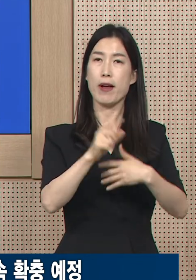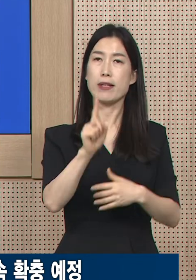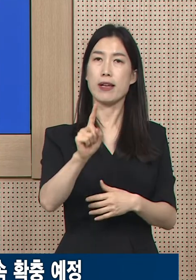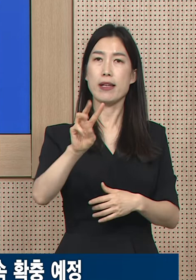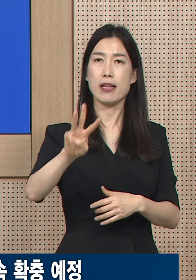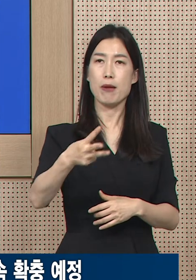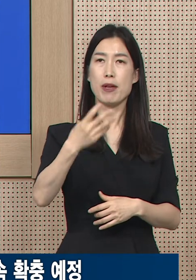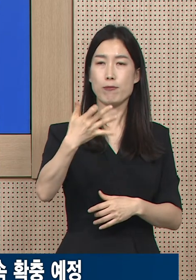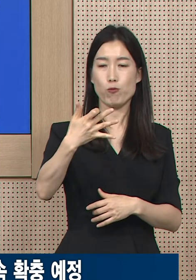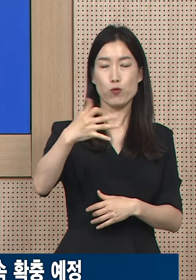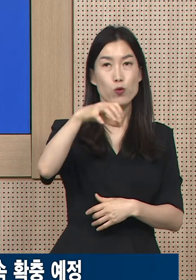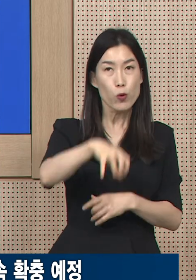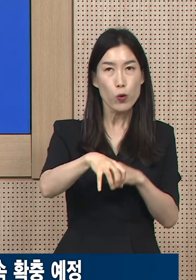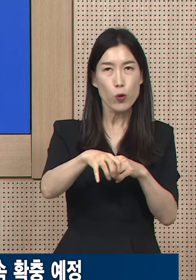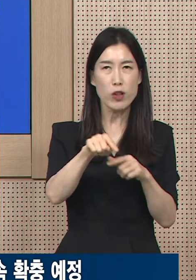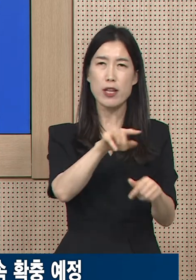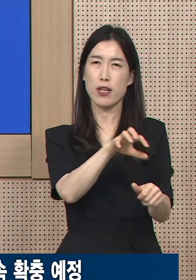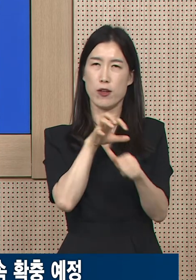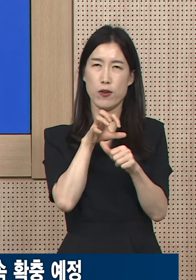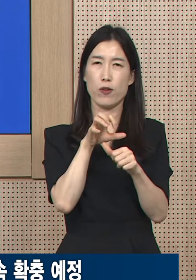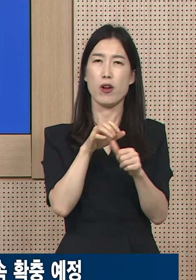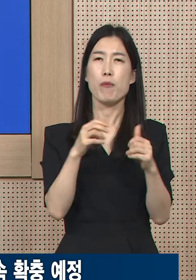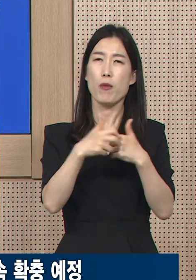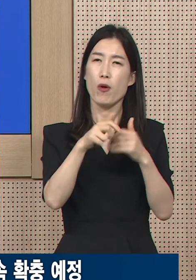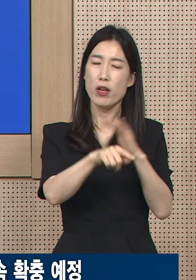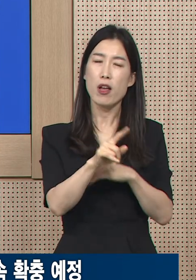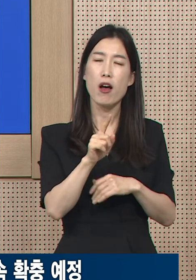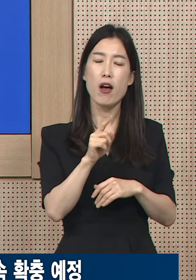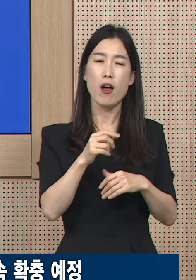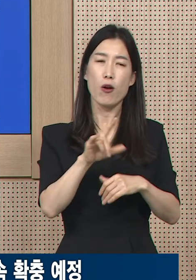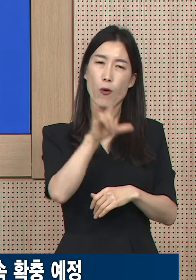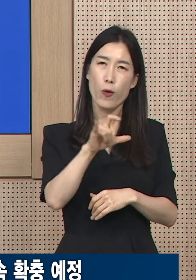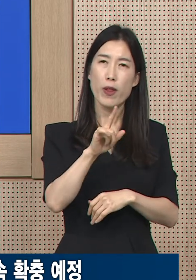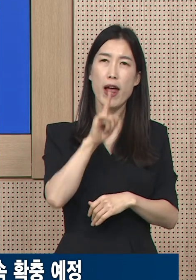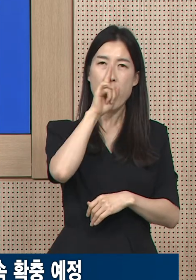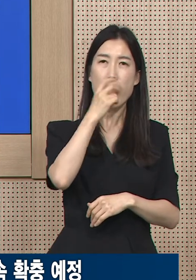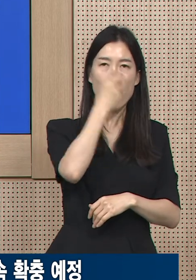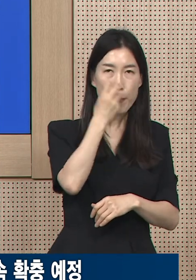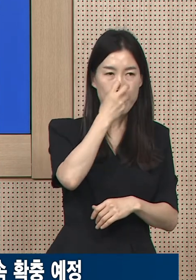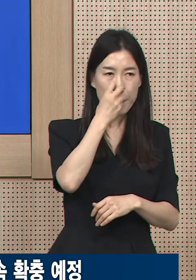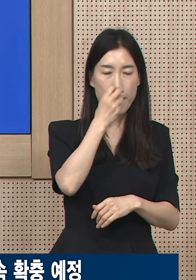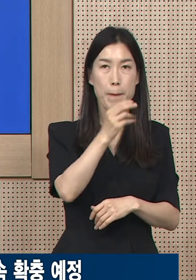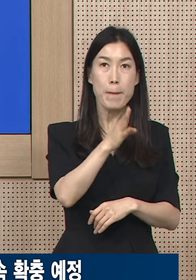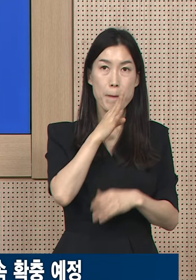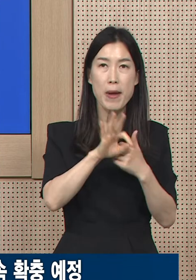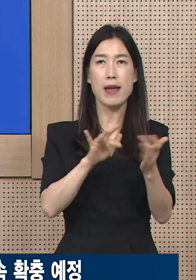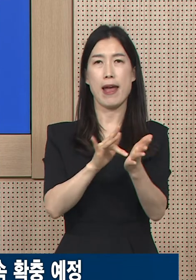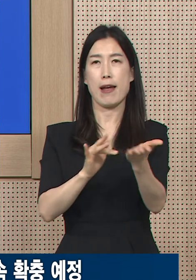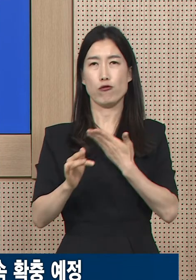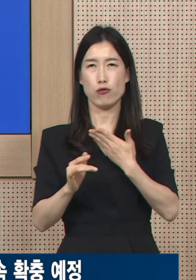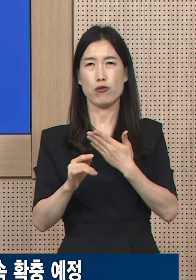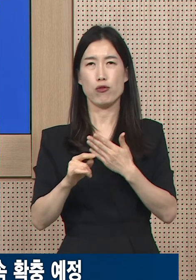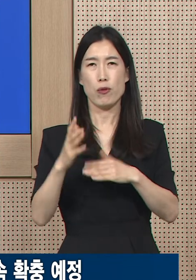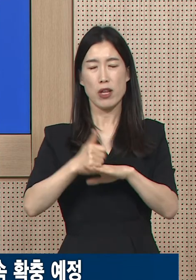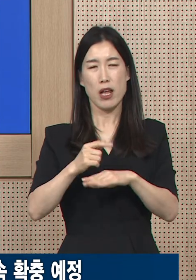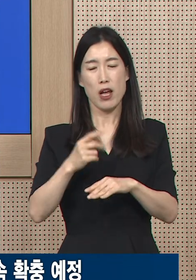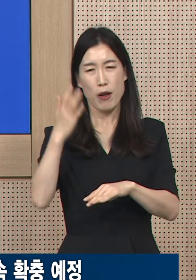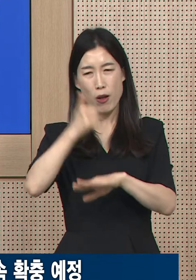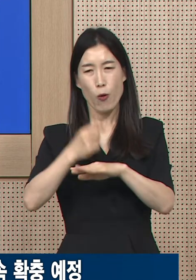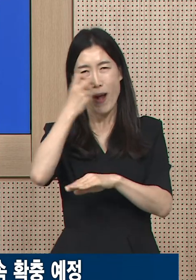코로나19 확진자의 진료, 검사, 먹는 치료제 처방까지 가능, 신속하게 가능하도록 준비해 나가고 있습니다.